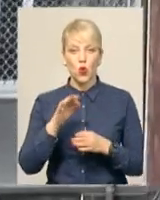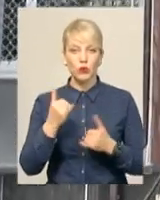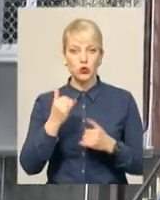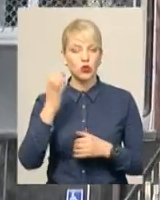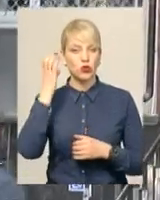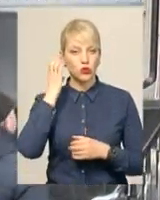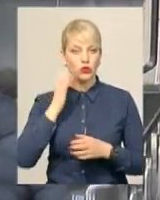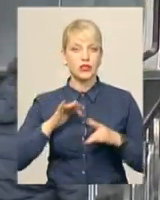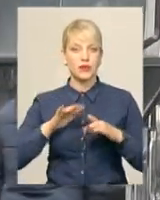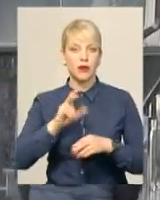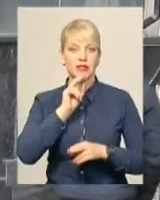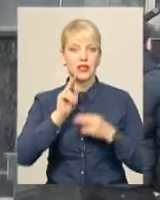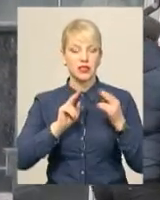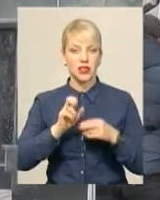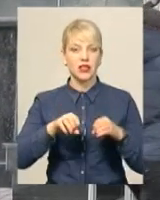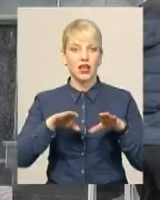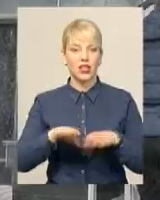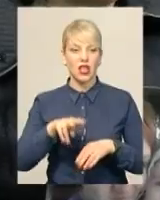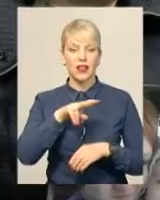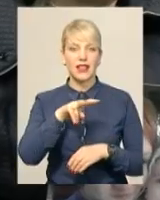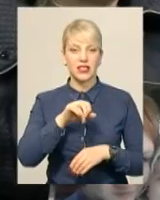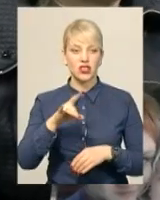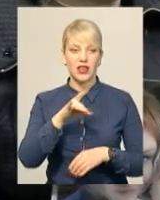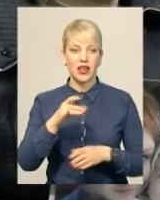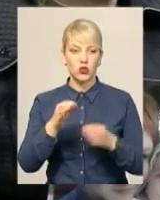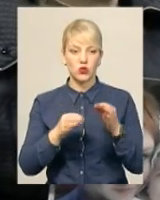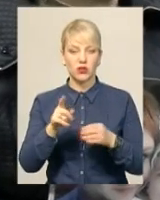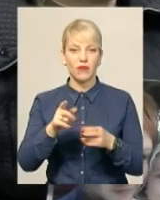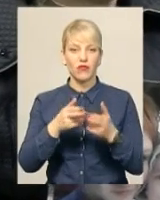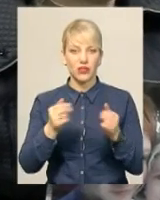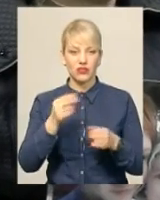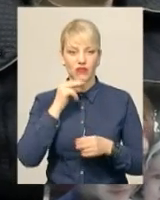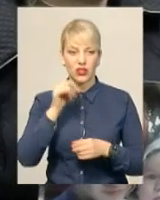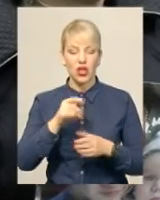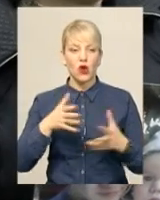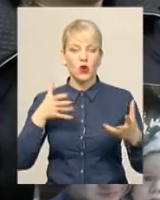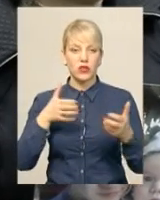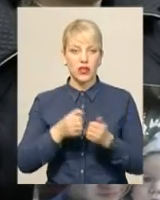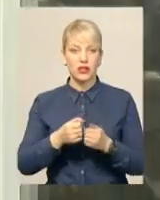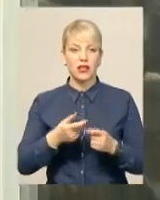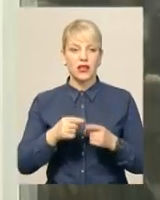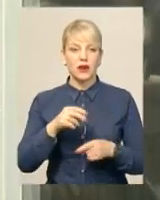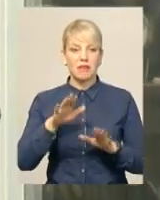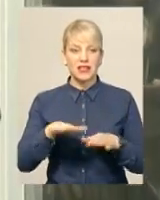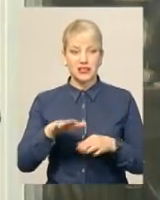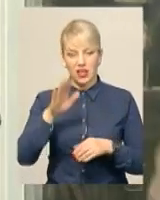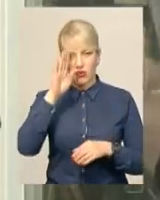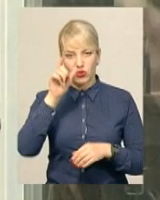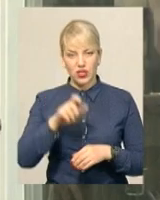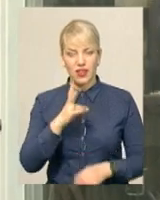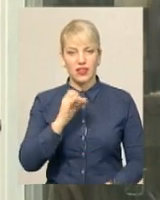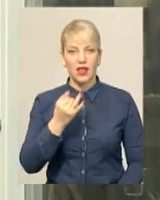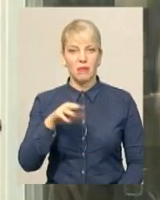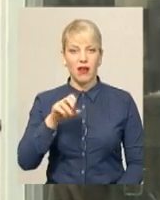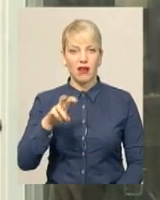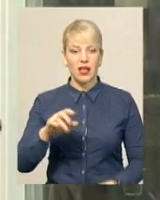слухання справи за скаргою на рішення Летичевського райсуду. Там визнали винним у скоєні смертельної ДТП місцевого жителя Євгена Неймака. За